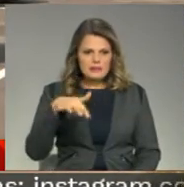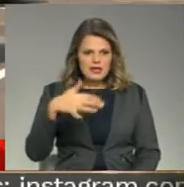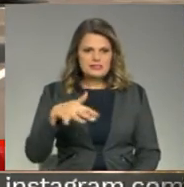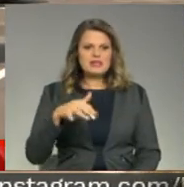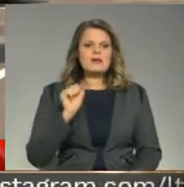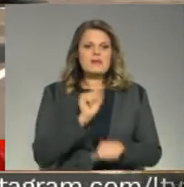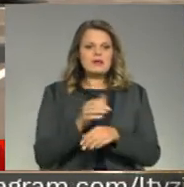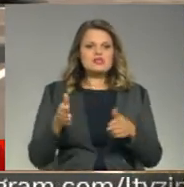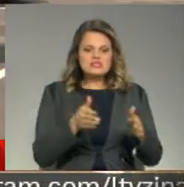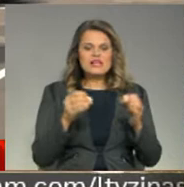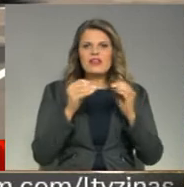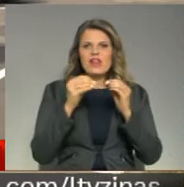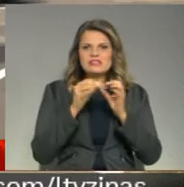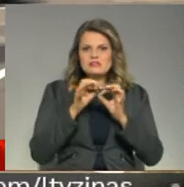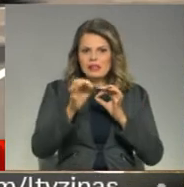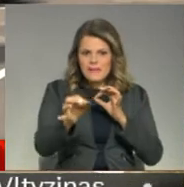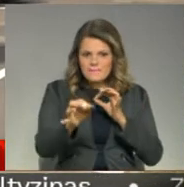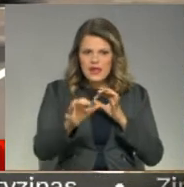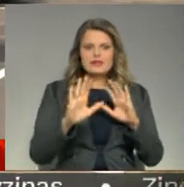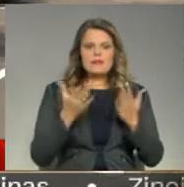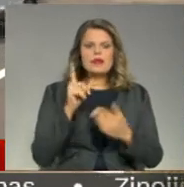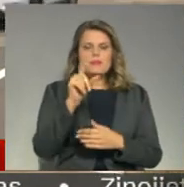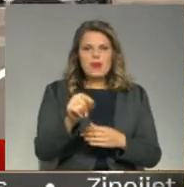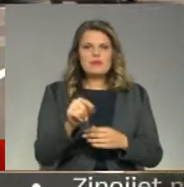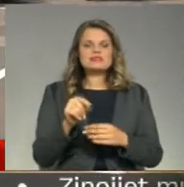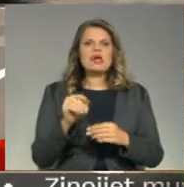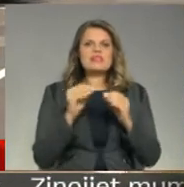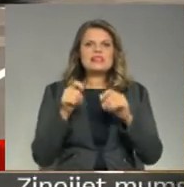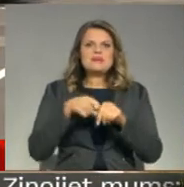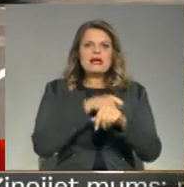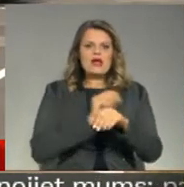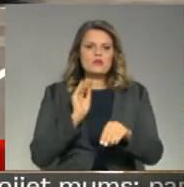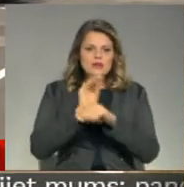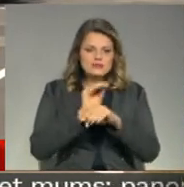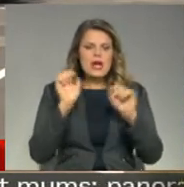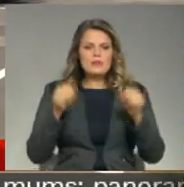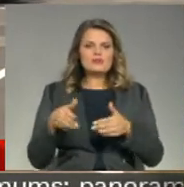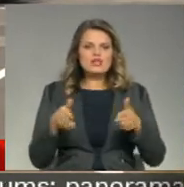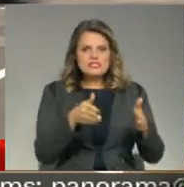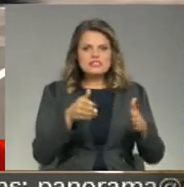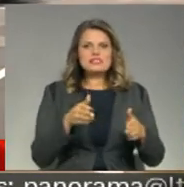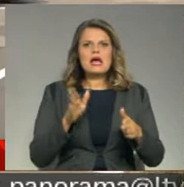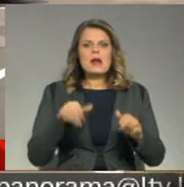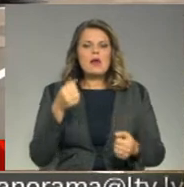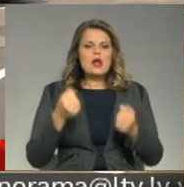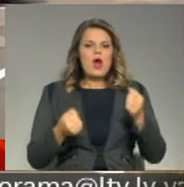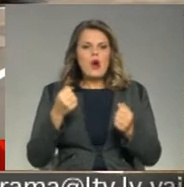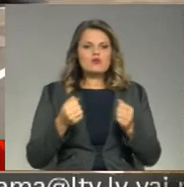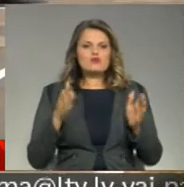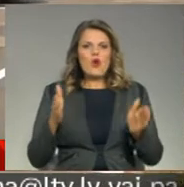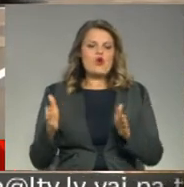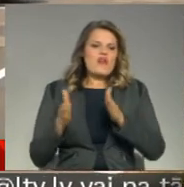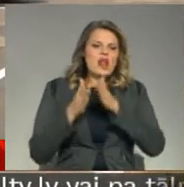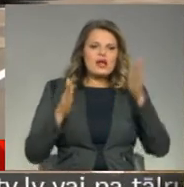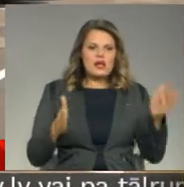tīvējais bremzēšanas ceļš ir 10 metri. Bet braucot par 10 kilometriem ātrāk, bremzēšanas ceļš ir par autokorpusu garāks.